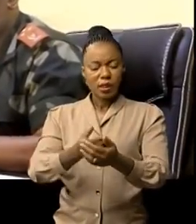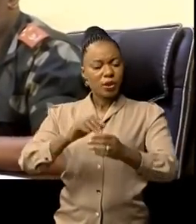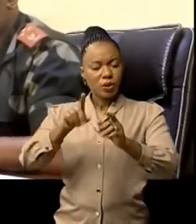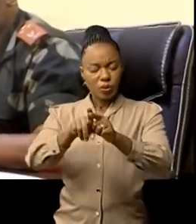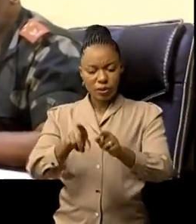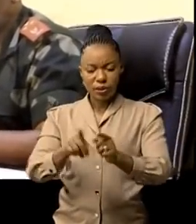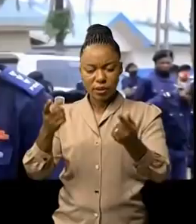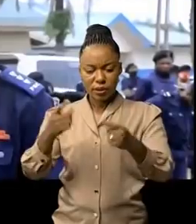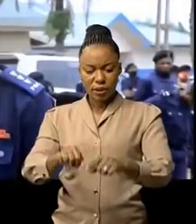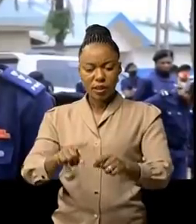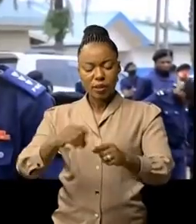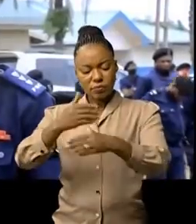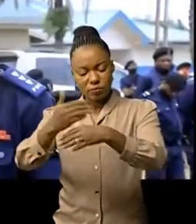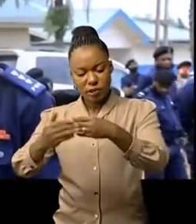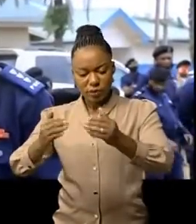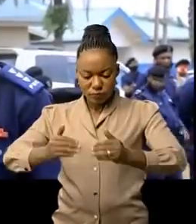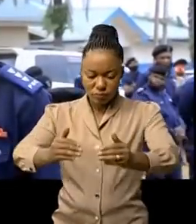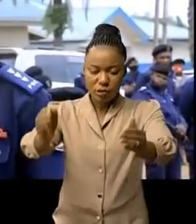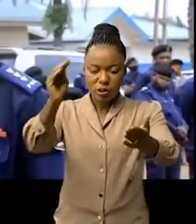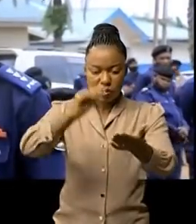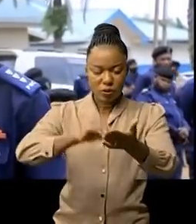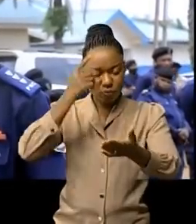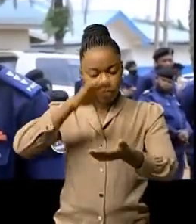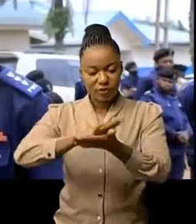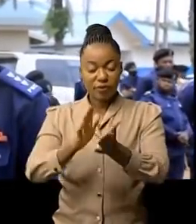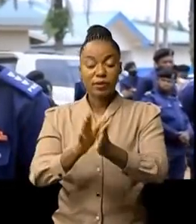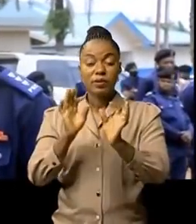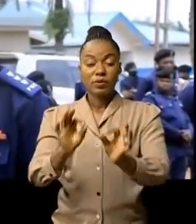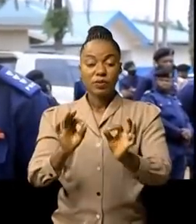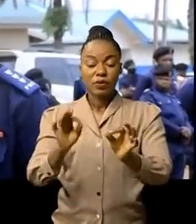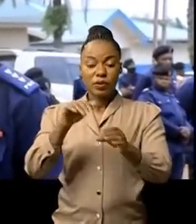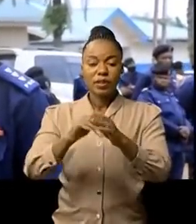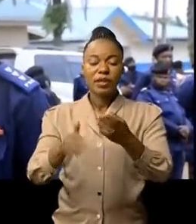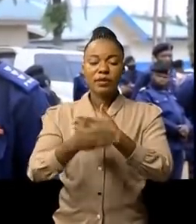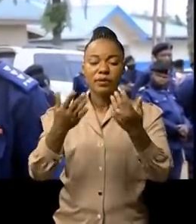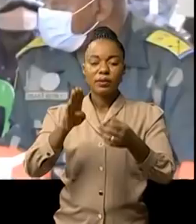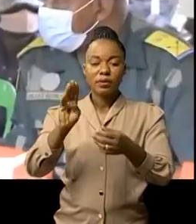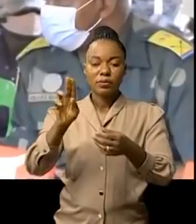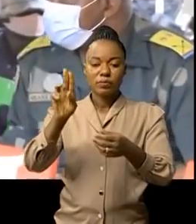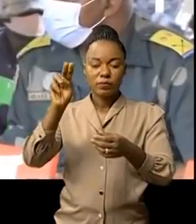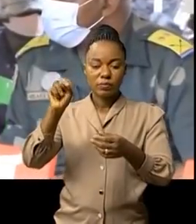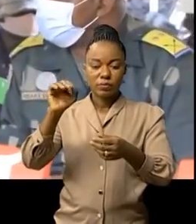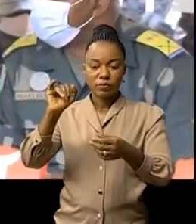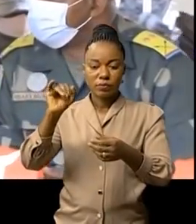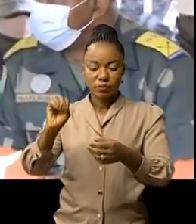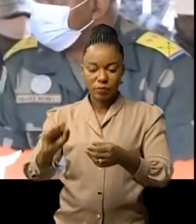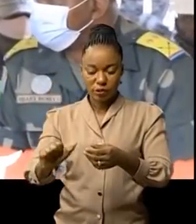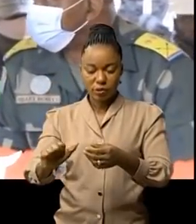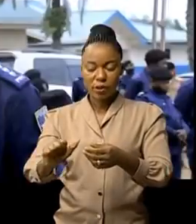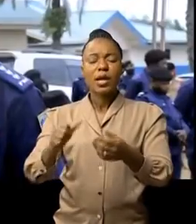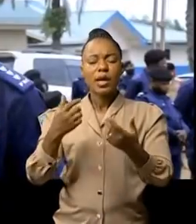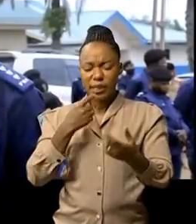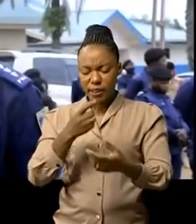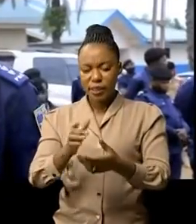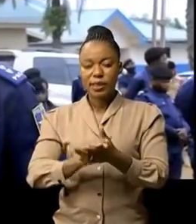numérer certaines réalisations en cours pour la modernisation de la ville de Bougna. Excellence, monsieur le gouvernement, mon cher, votre volonté d'aider cette